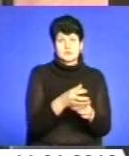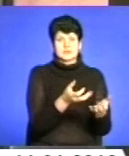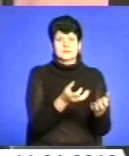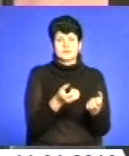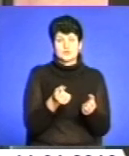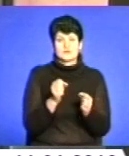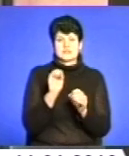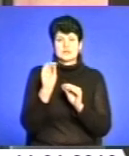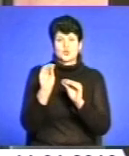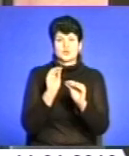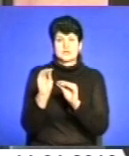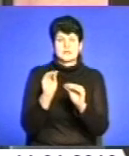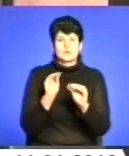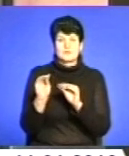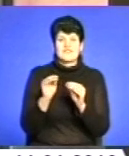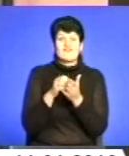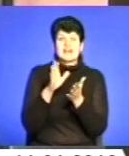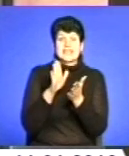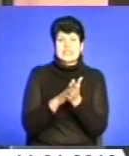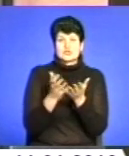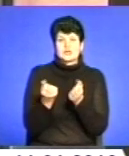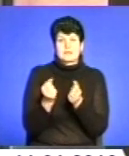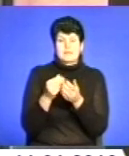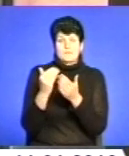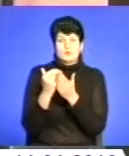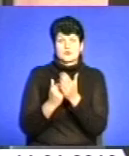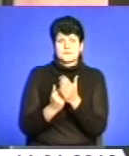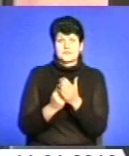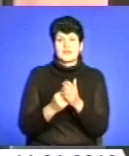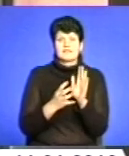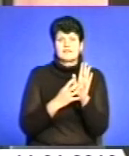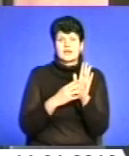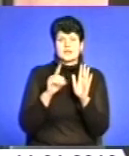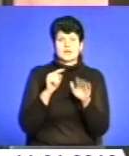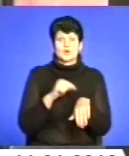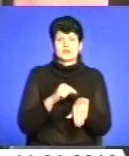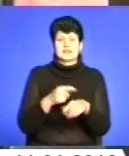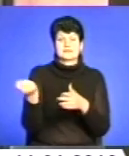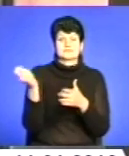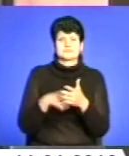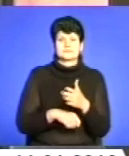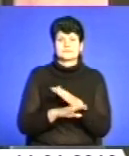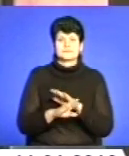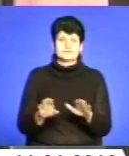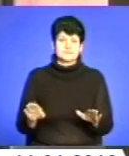зношую ці пропозиції в реєстр отриманих пропозицій. В 9-ту годину реєстр пропозицій закривається.